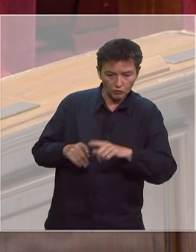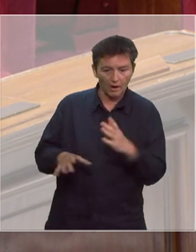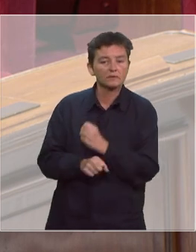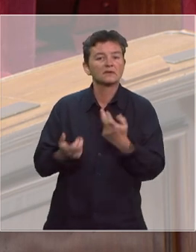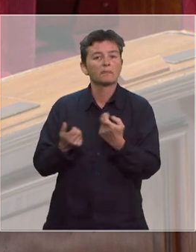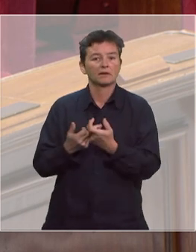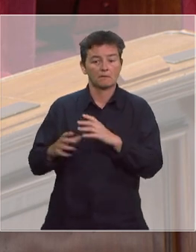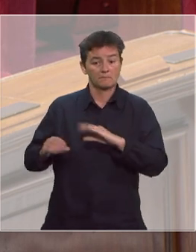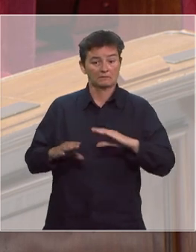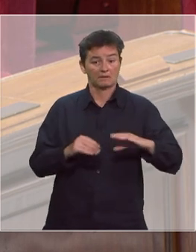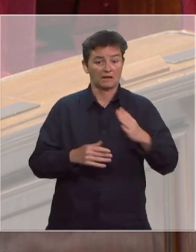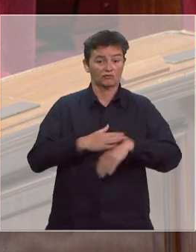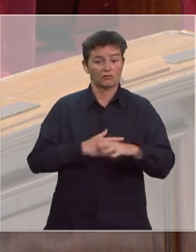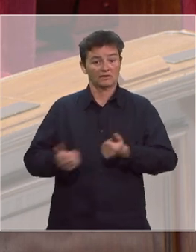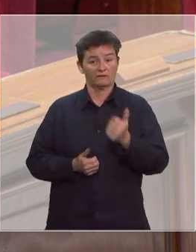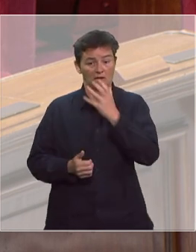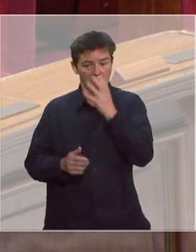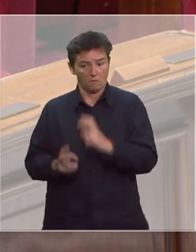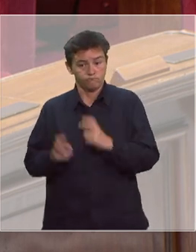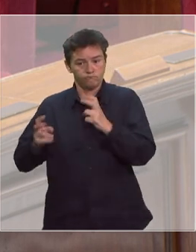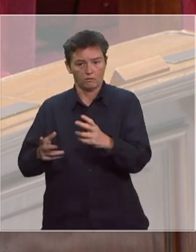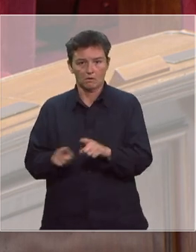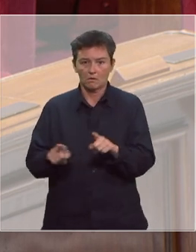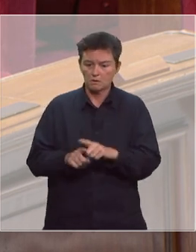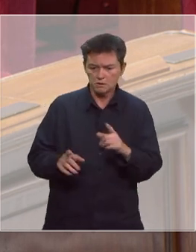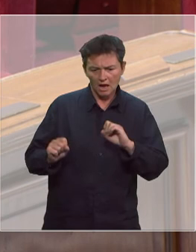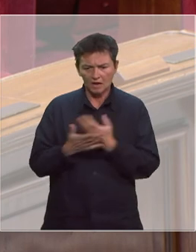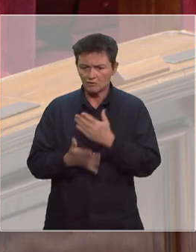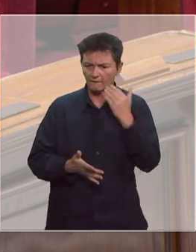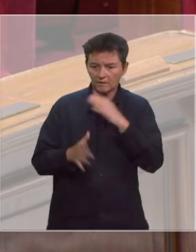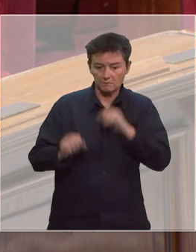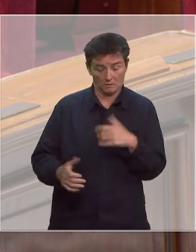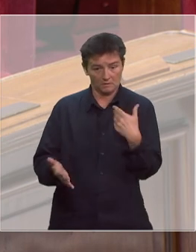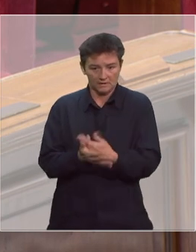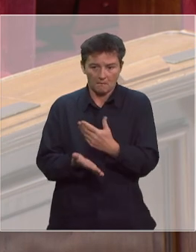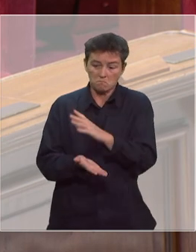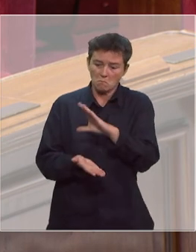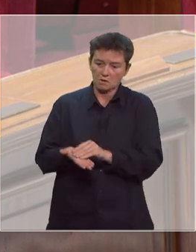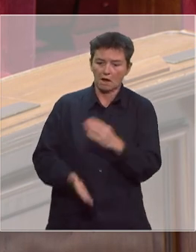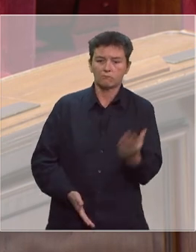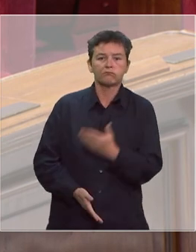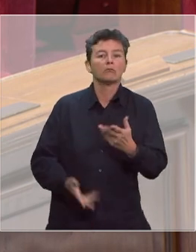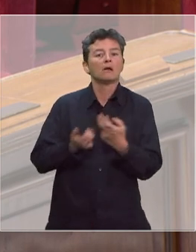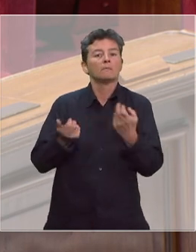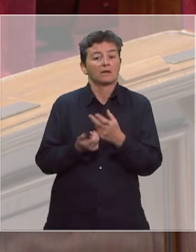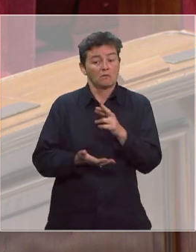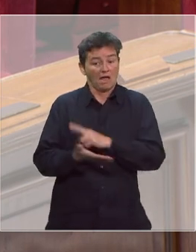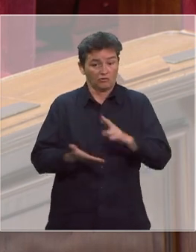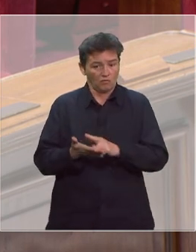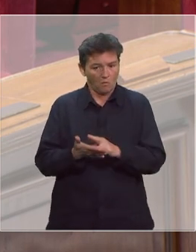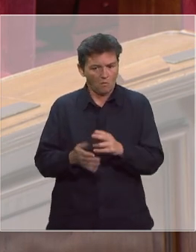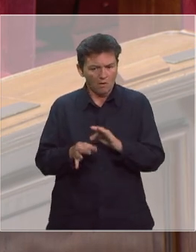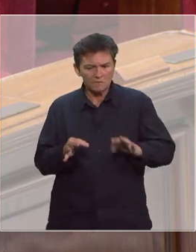du nombre de lits de réanimation, comme cette mobilisation sans faille, comme cette capacité de réaction qui fait que partout où le pic est très élevé, nous faisons face